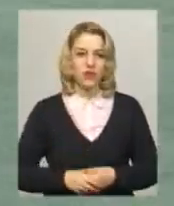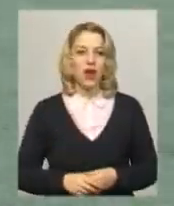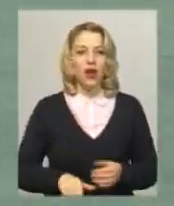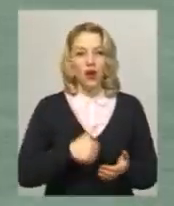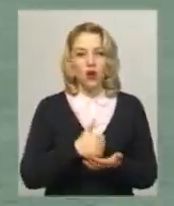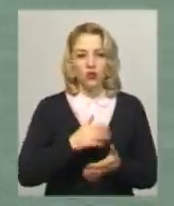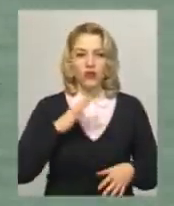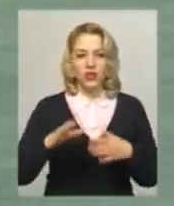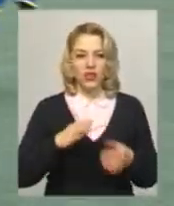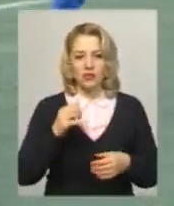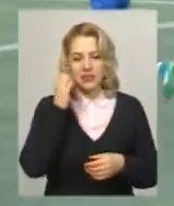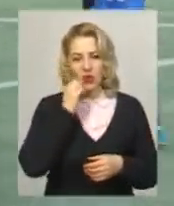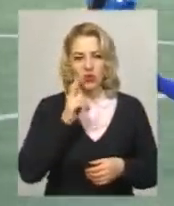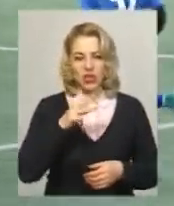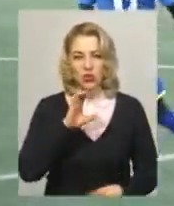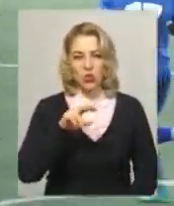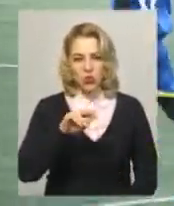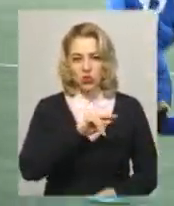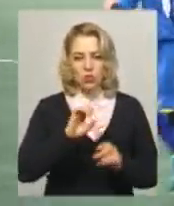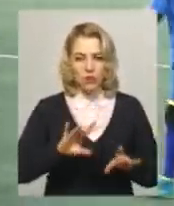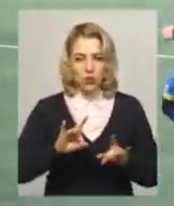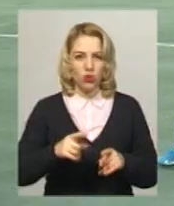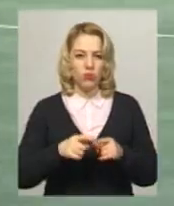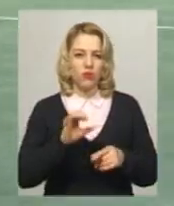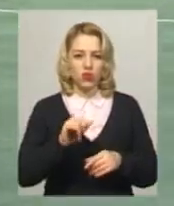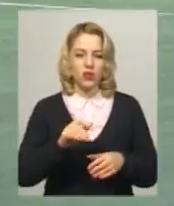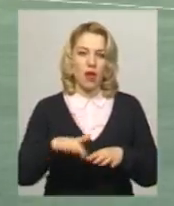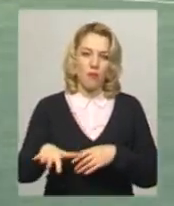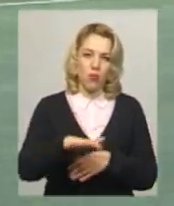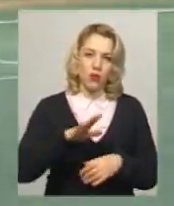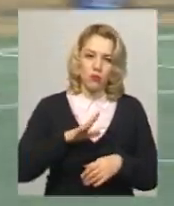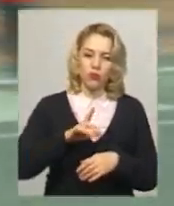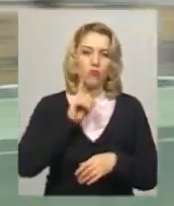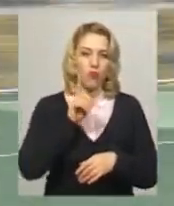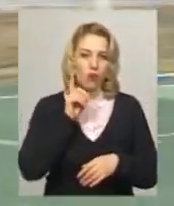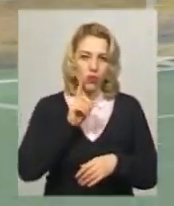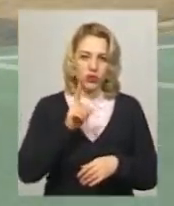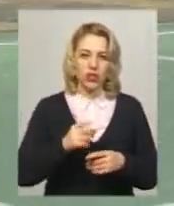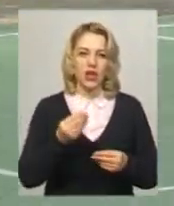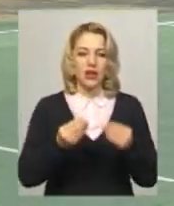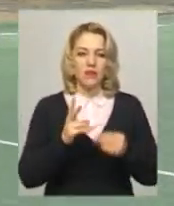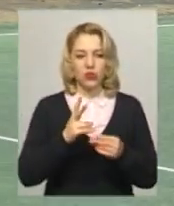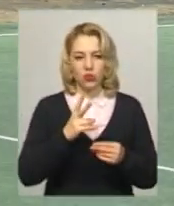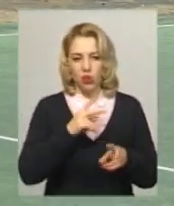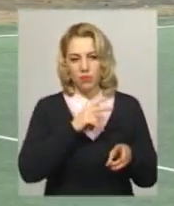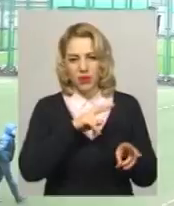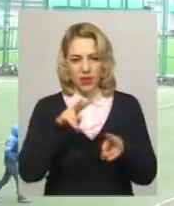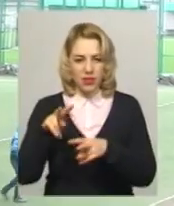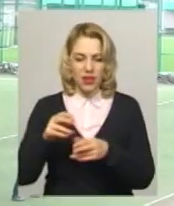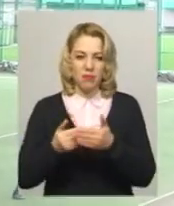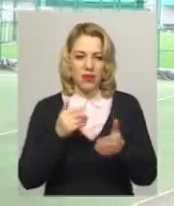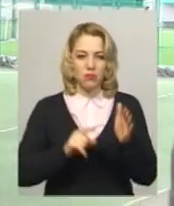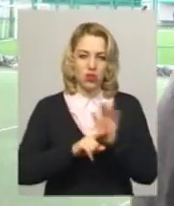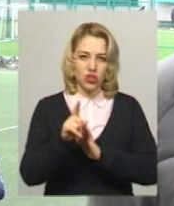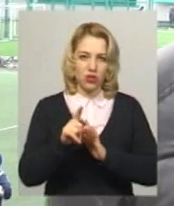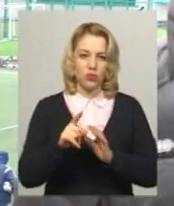старокостянтинівського случая Ігор Шишкін повідомив, сьогодні на полі було більше молодих гравців, яких переглядали перед початком сезону. У нас